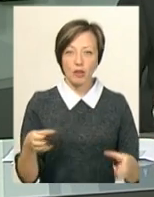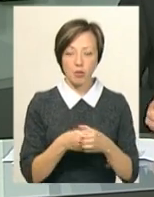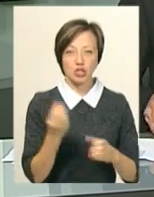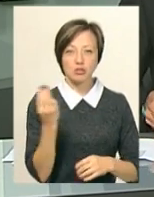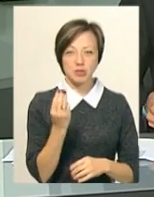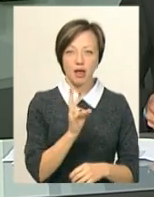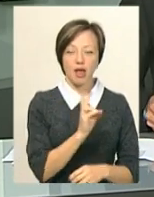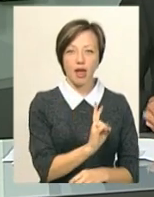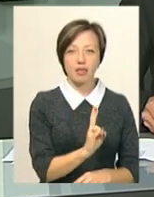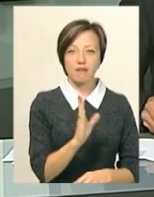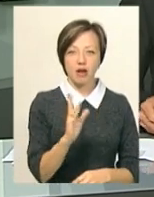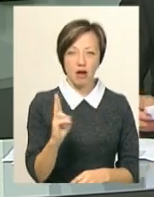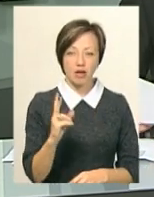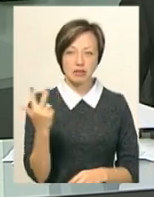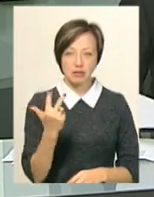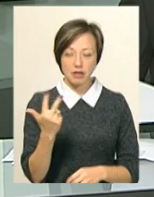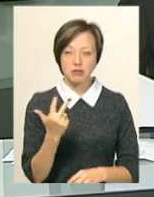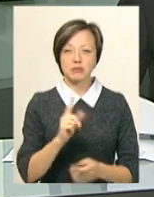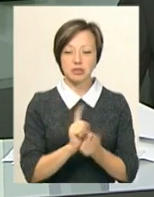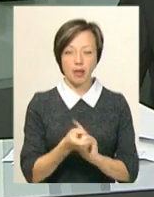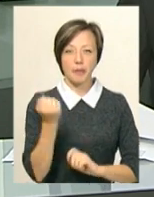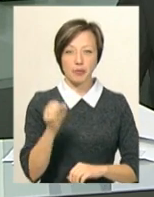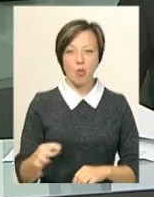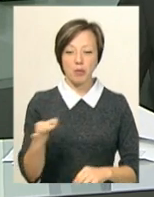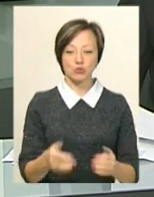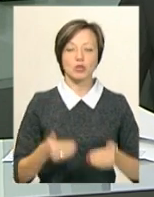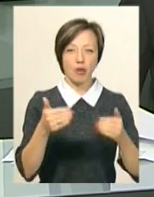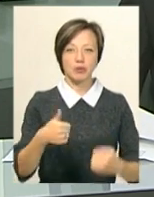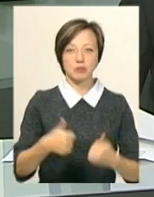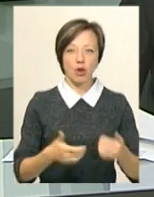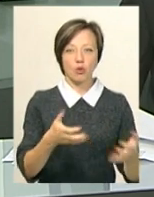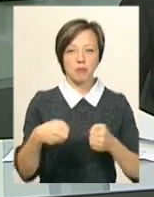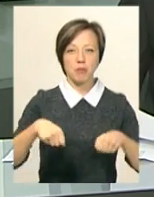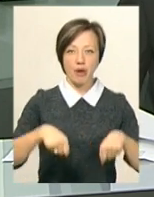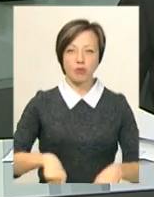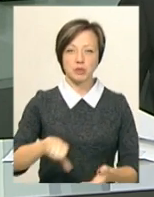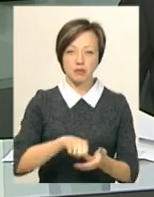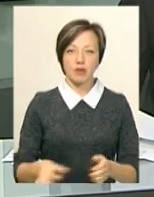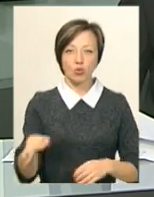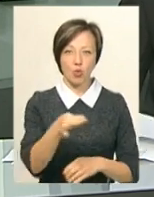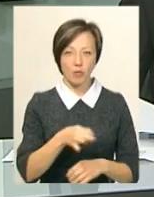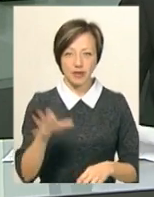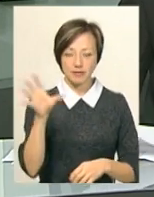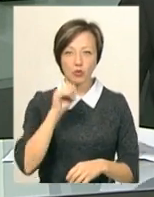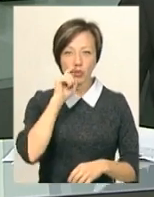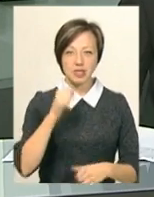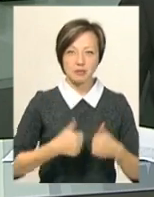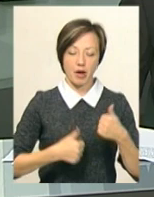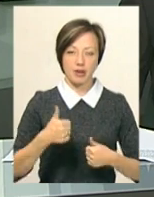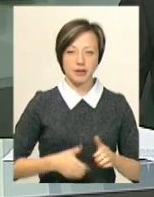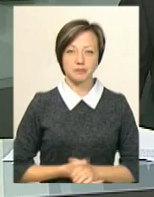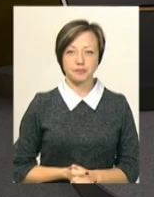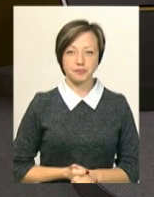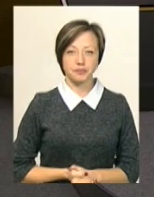Шепетівського НВК номер 3 стала переможцем обласного етапу змагання, отримала право представляти область на всеукраїнських